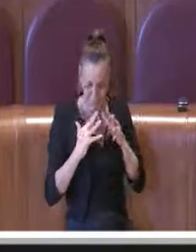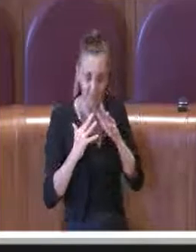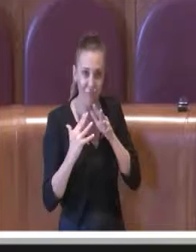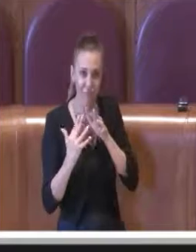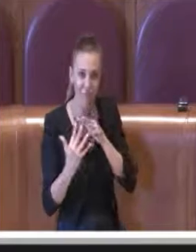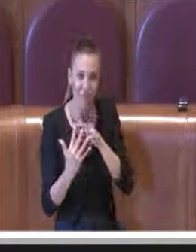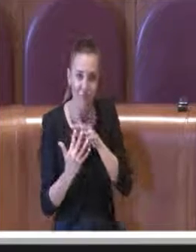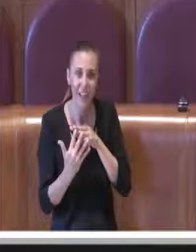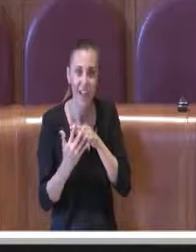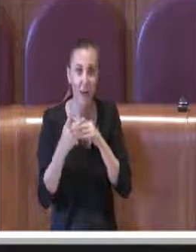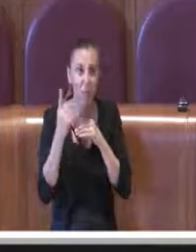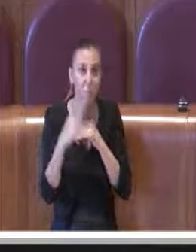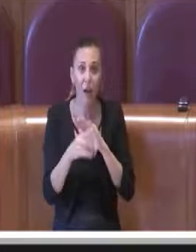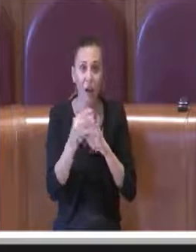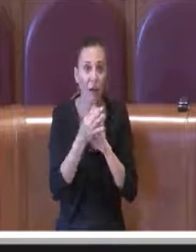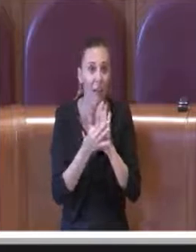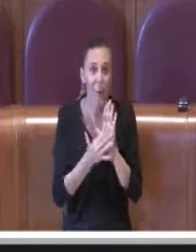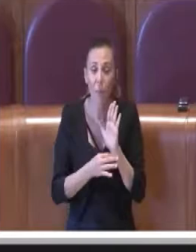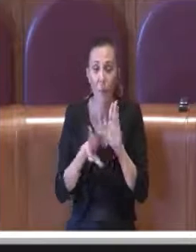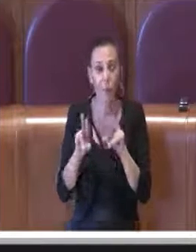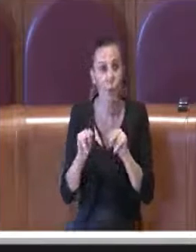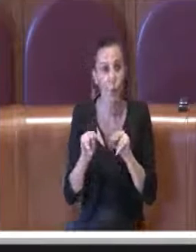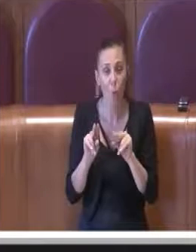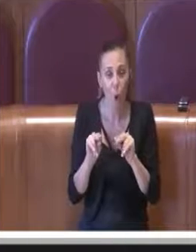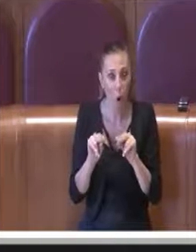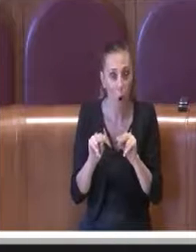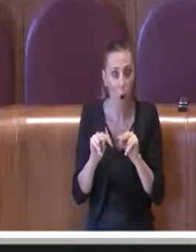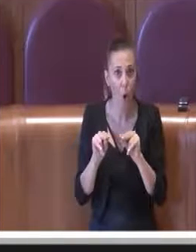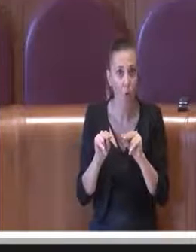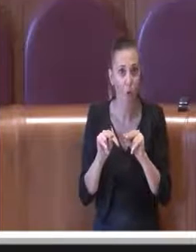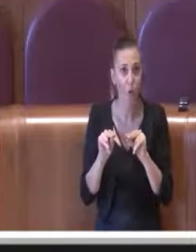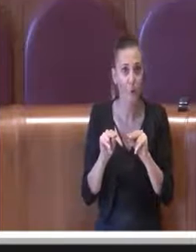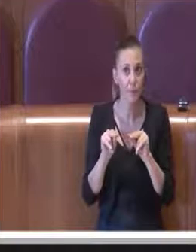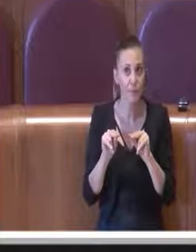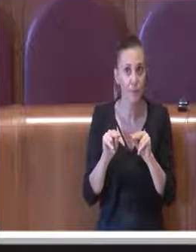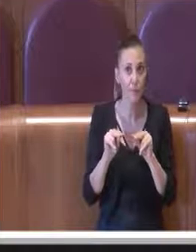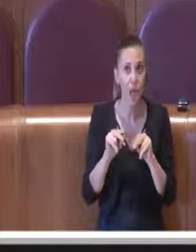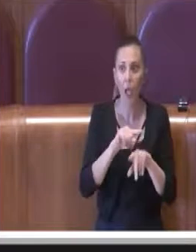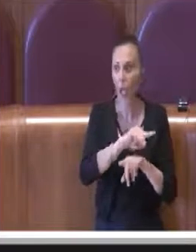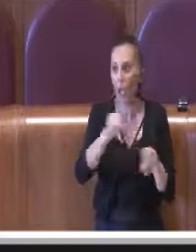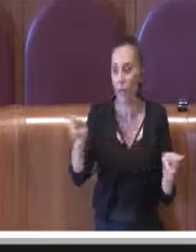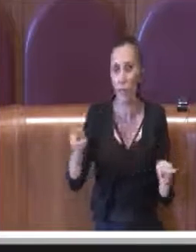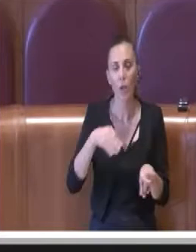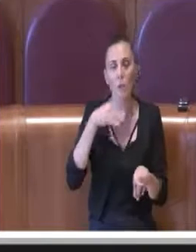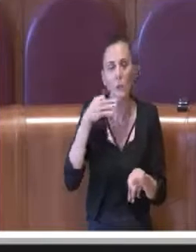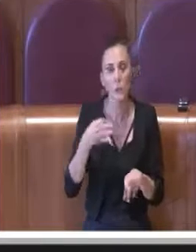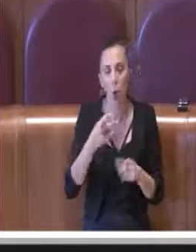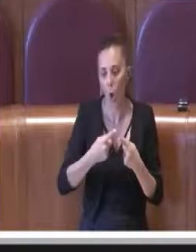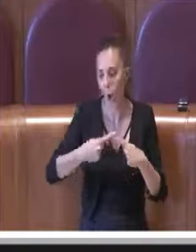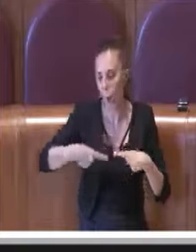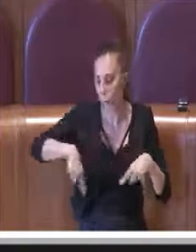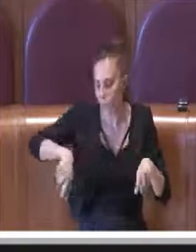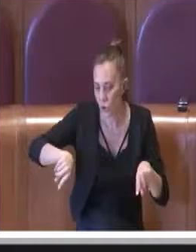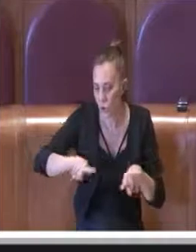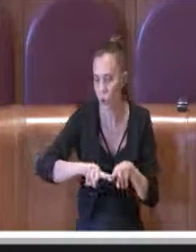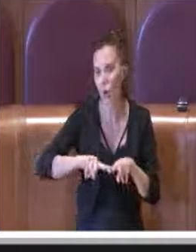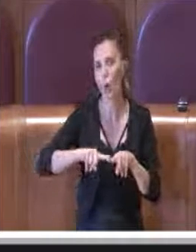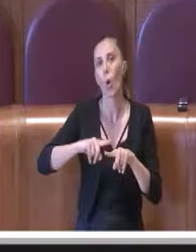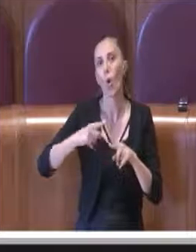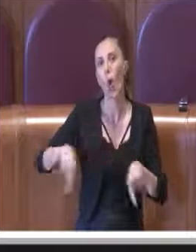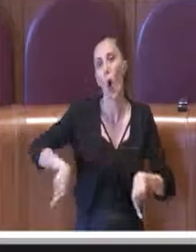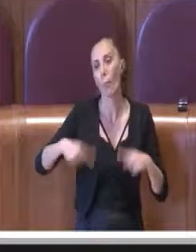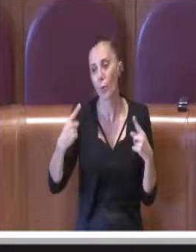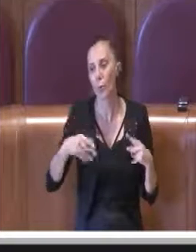persone. Lo stesso regolamento, il nuovo regolamento che mi viene contestato in tutte le commissioni dalle parti delle